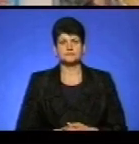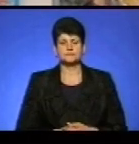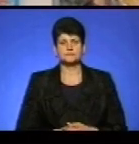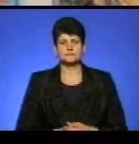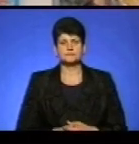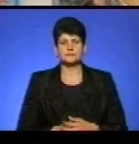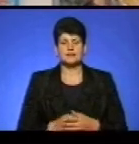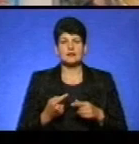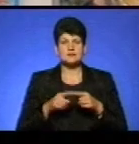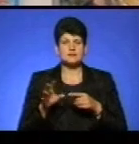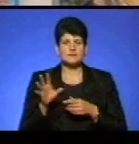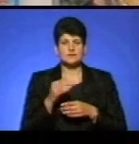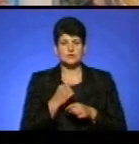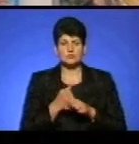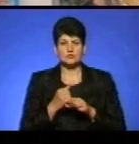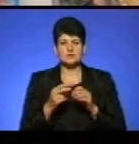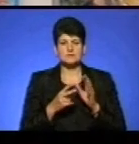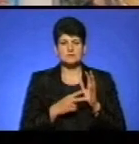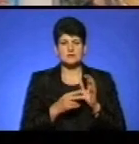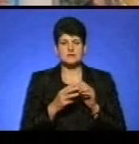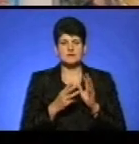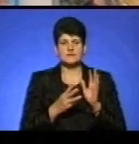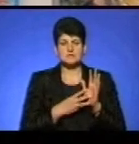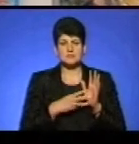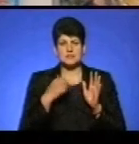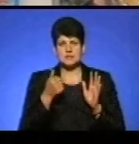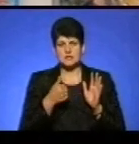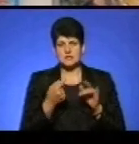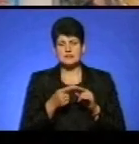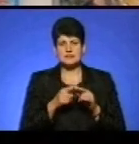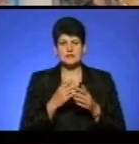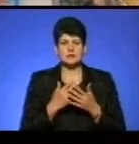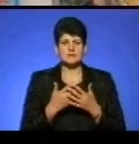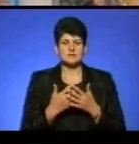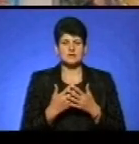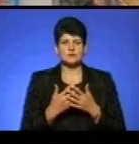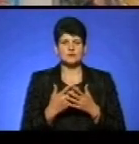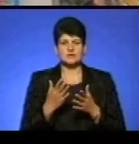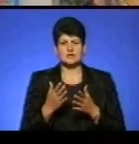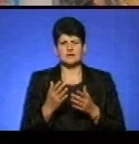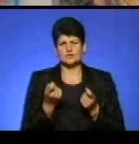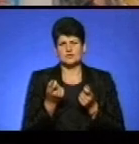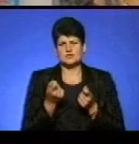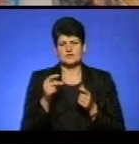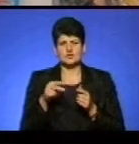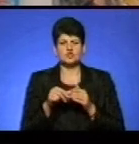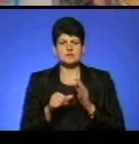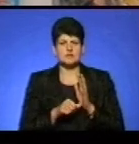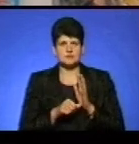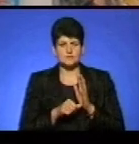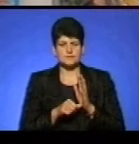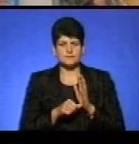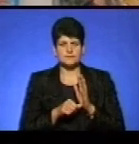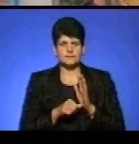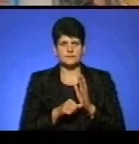Зібрані роботи і 17-18 рік є. Буквально декілька робіт 2016-го і